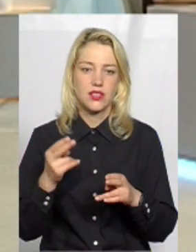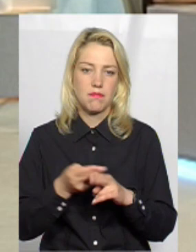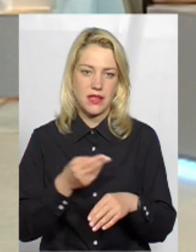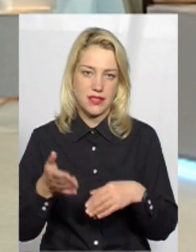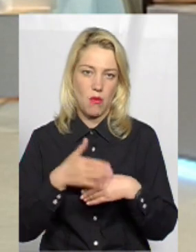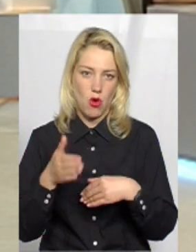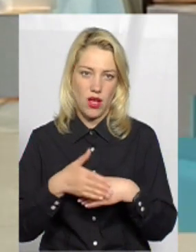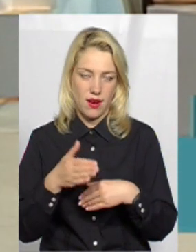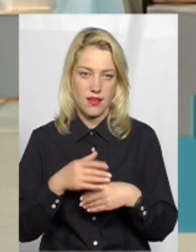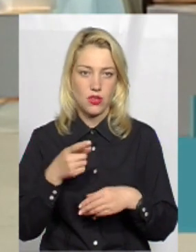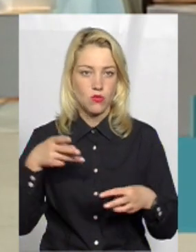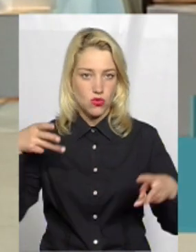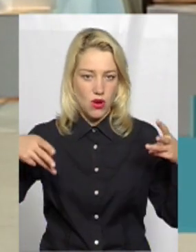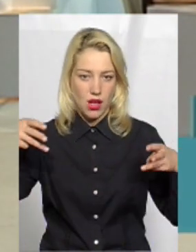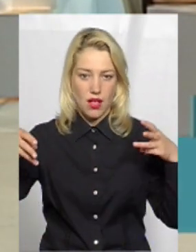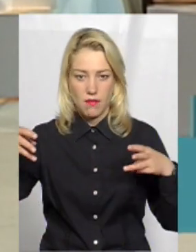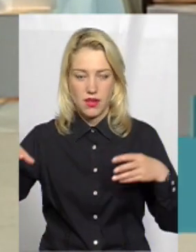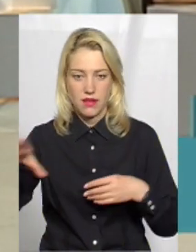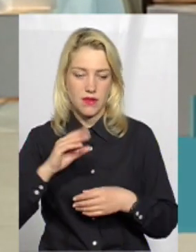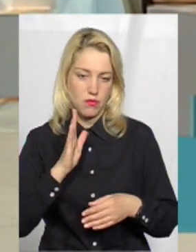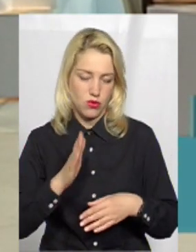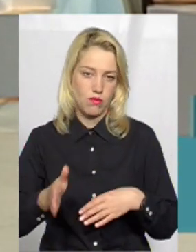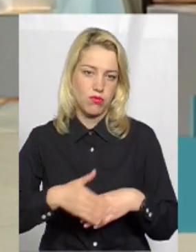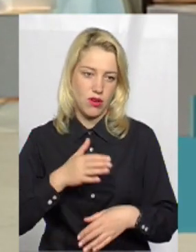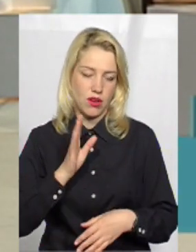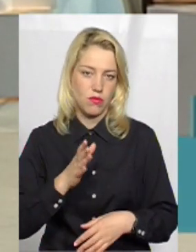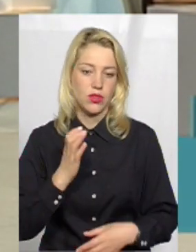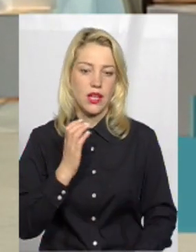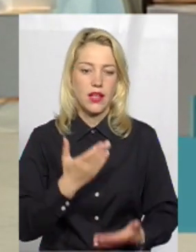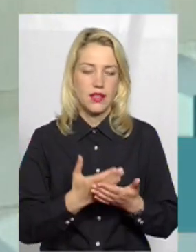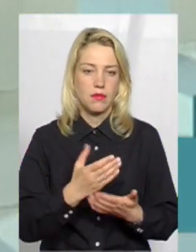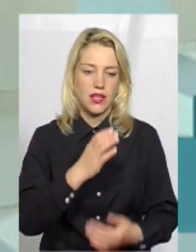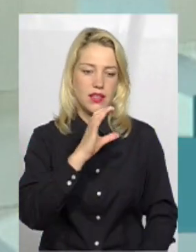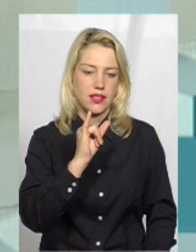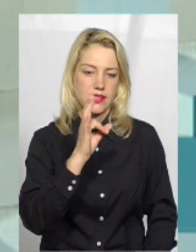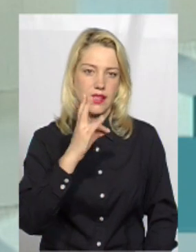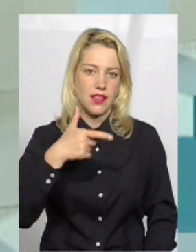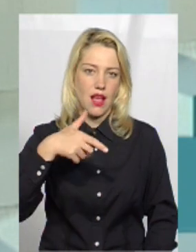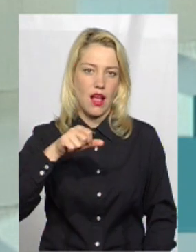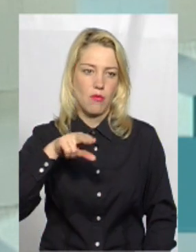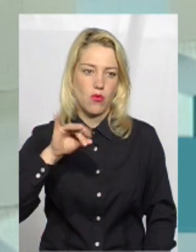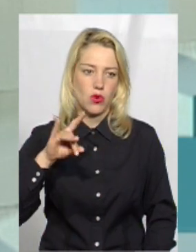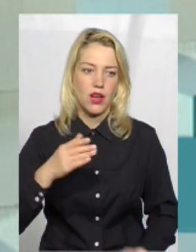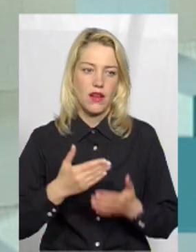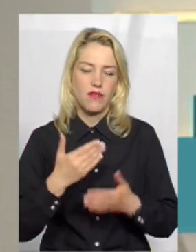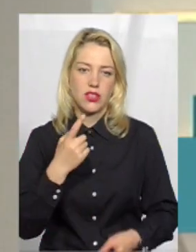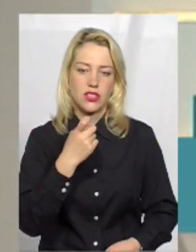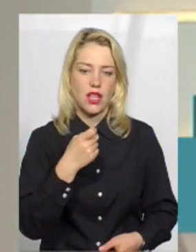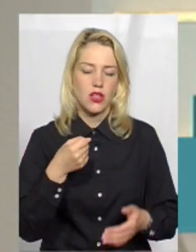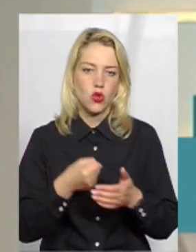Бо скрізь висять камери, людина по-любому буде покарана. Наприклад, в Сингапурі такі штрафи від 500 до 1000 доларів.